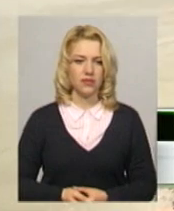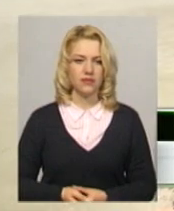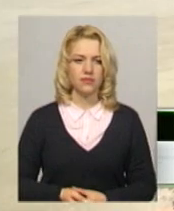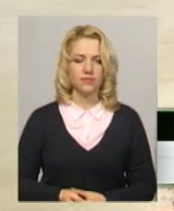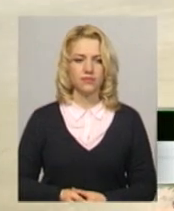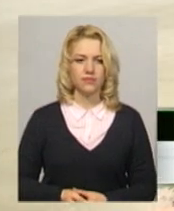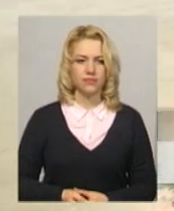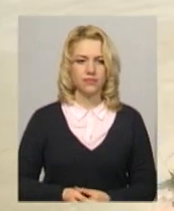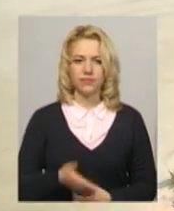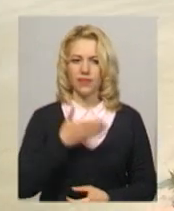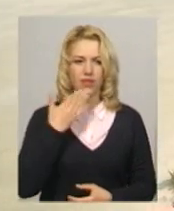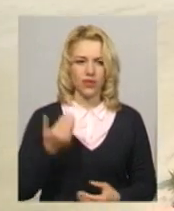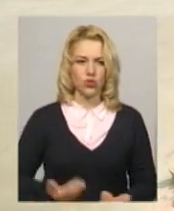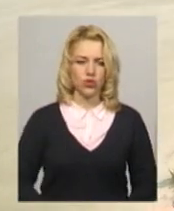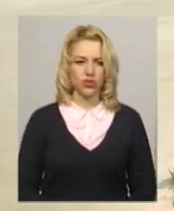Не дожили.